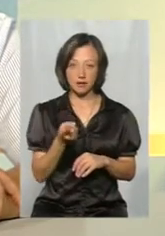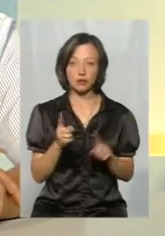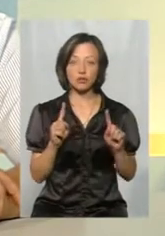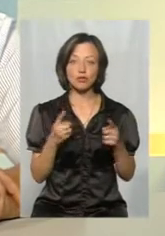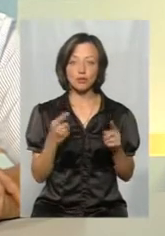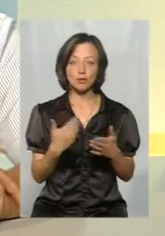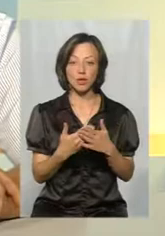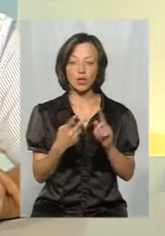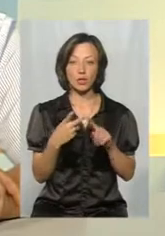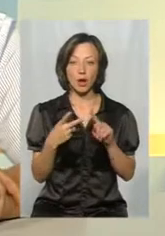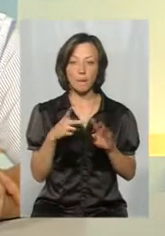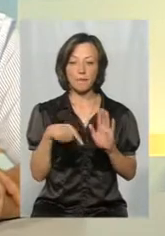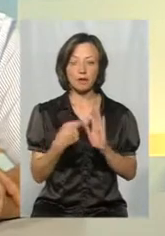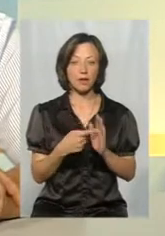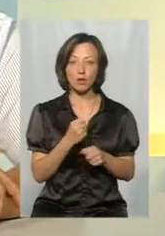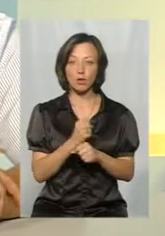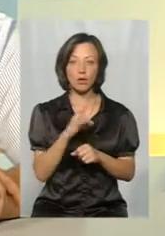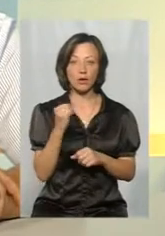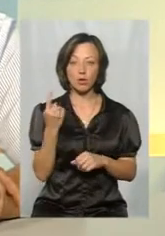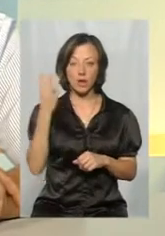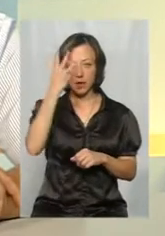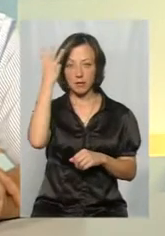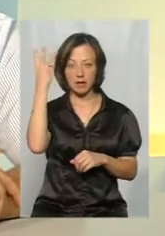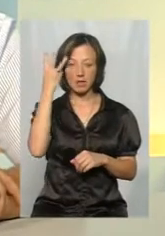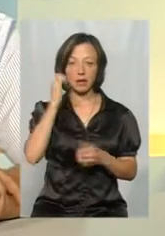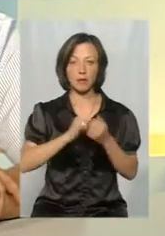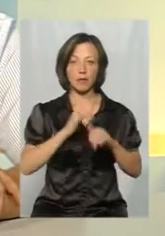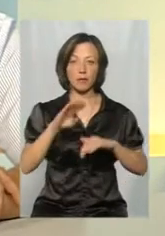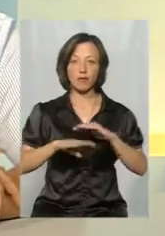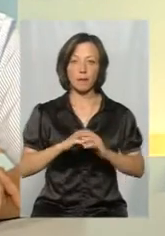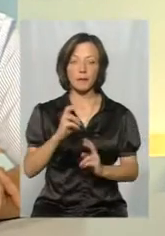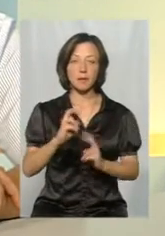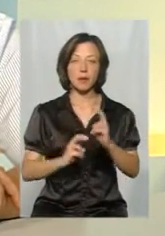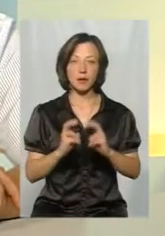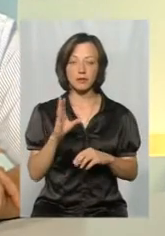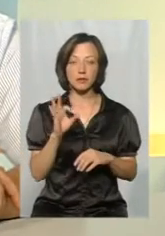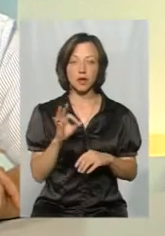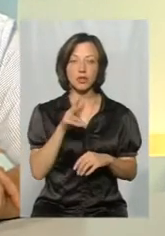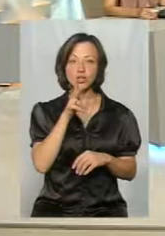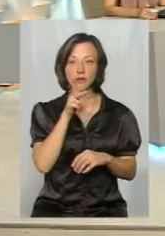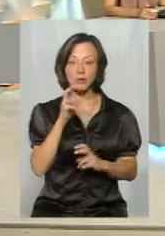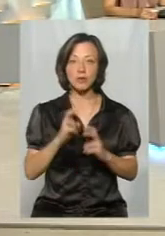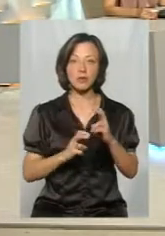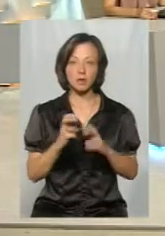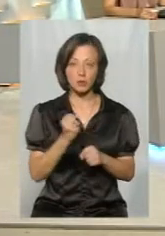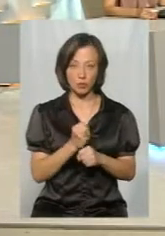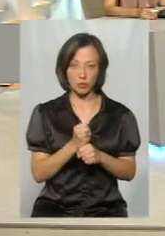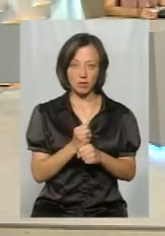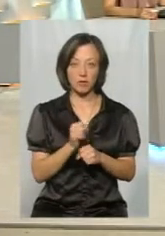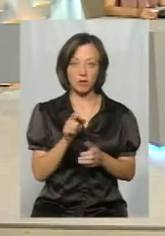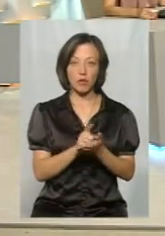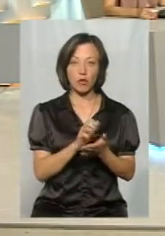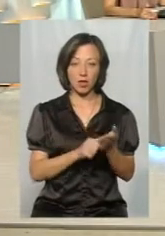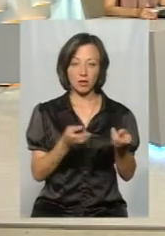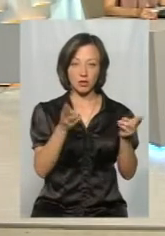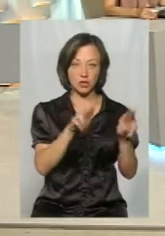Чому, скажіть, друге питання. Не робить ні одна Хмельницька або Кам'янець-Подільське підприємство, а Чернівецьке підприємство робить, і податки